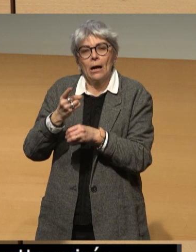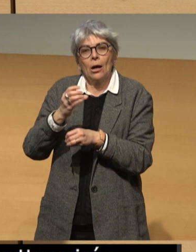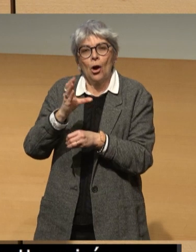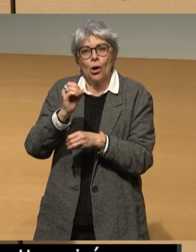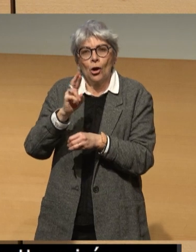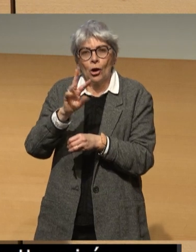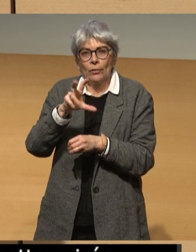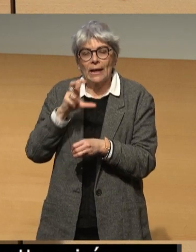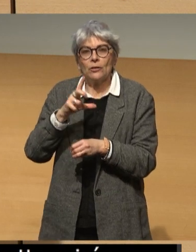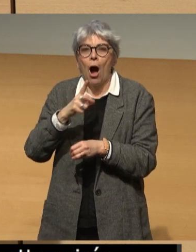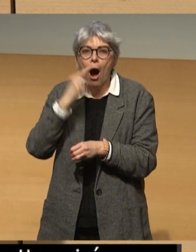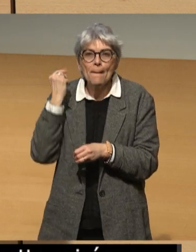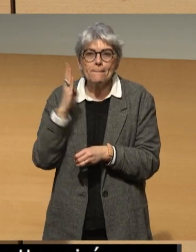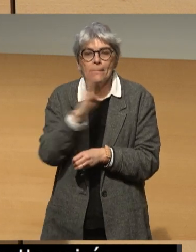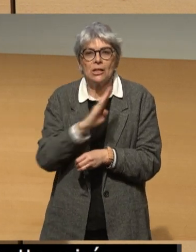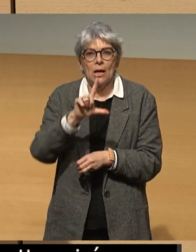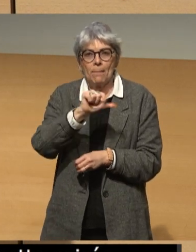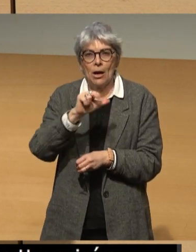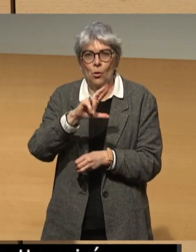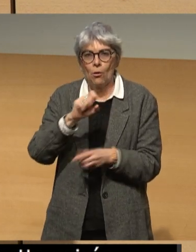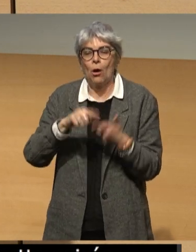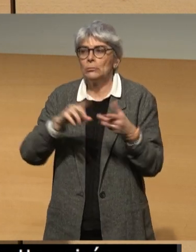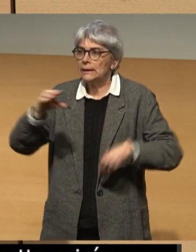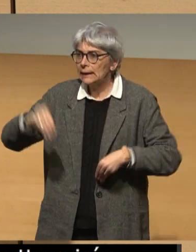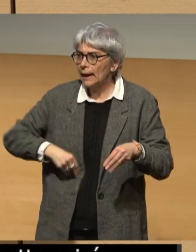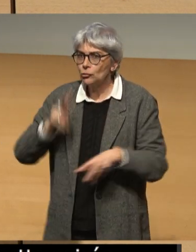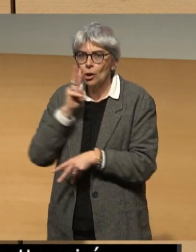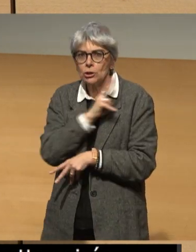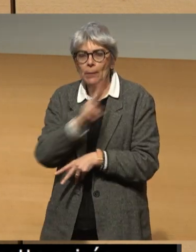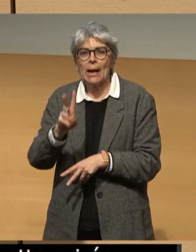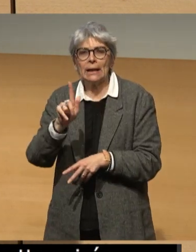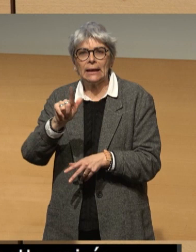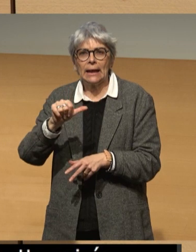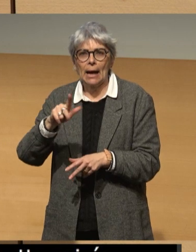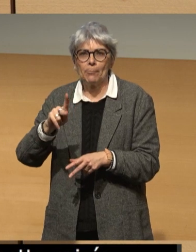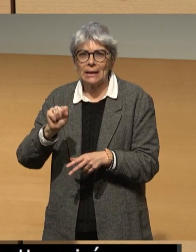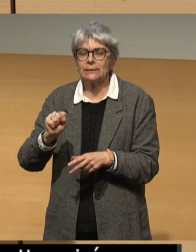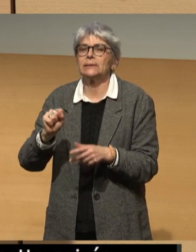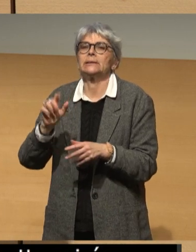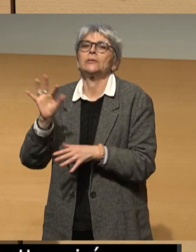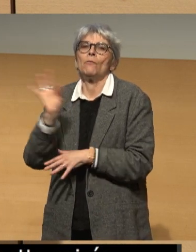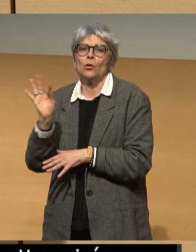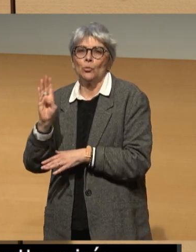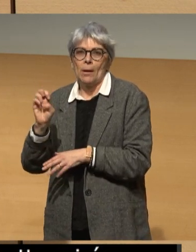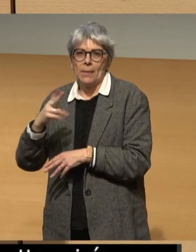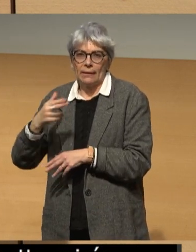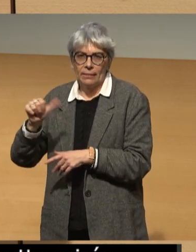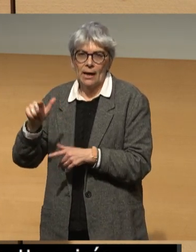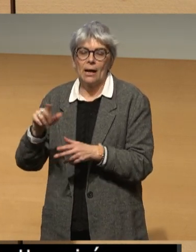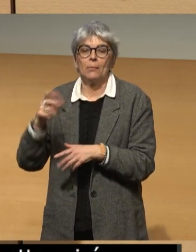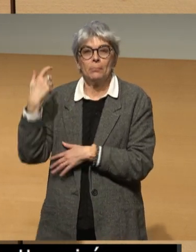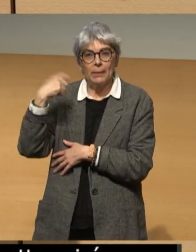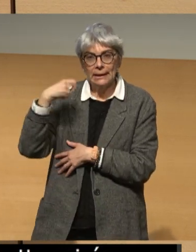Benjamin Laurent, Monsieur le directeur général du GAPAS, cher François Bernard, Monsieur le